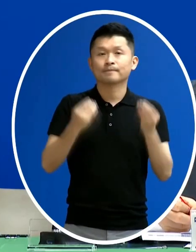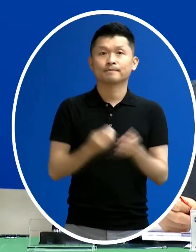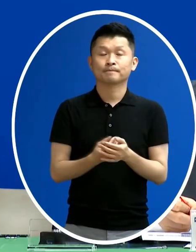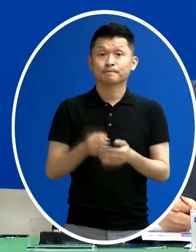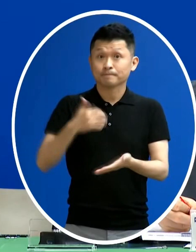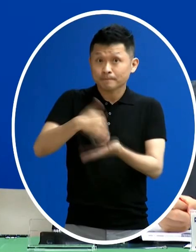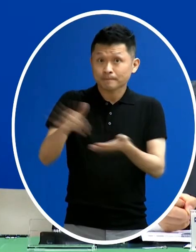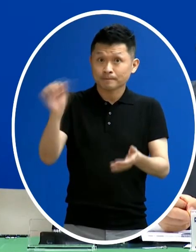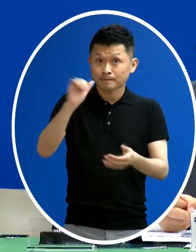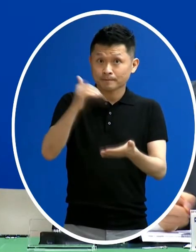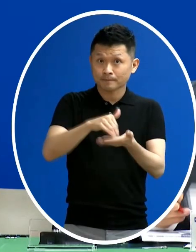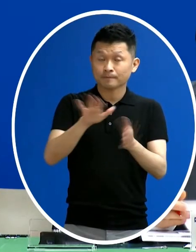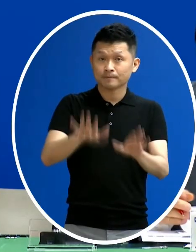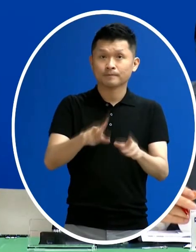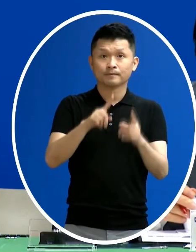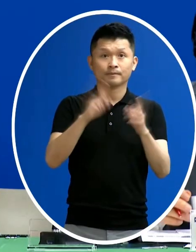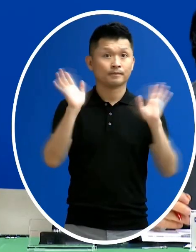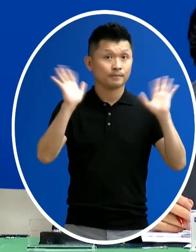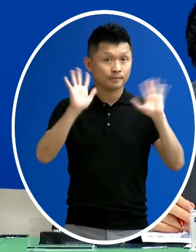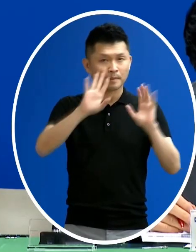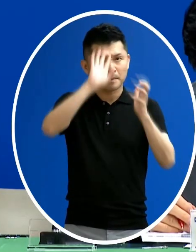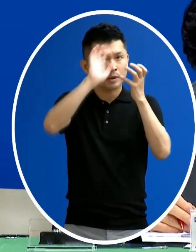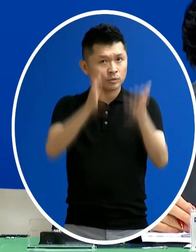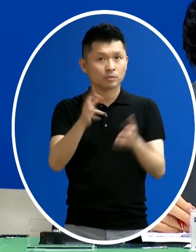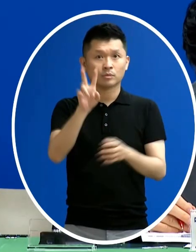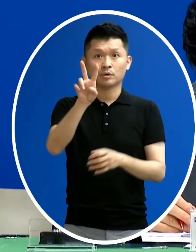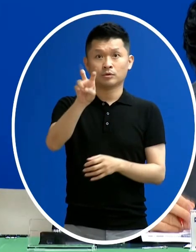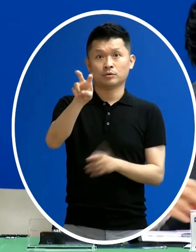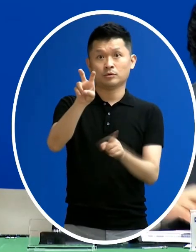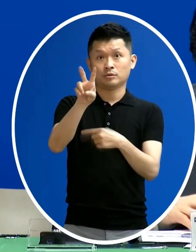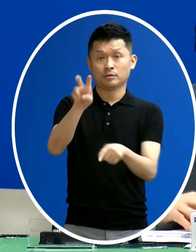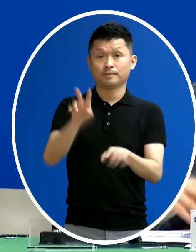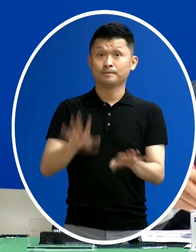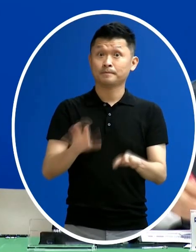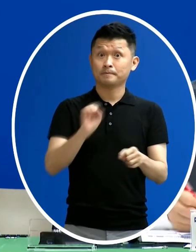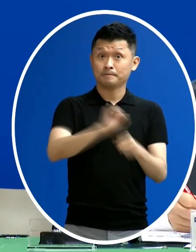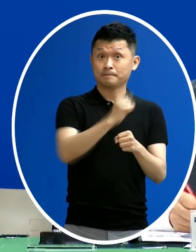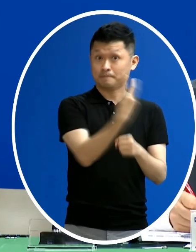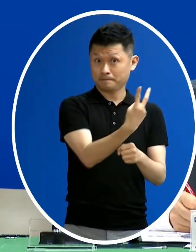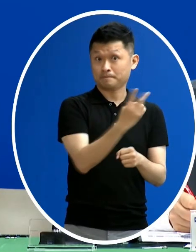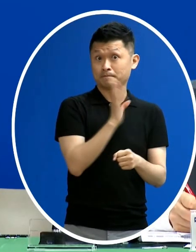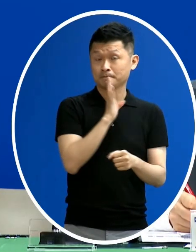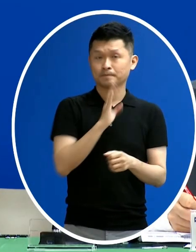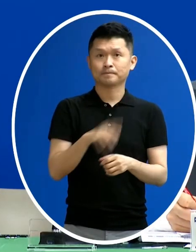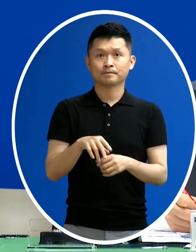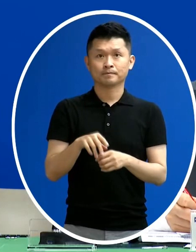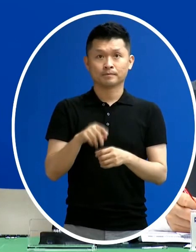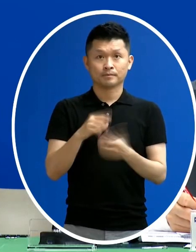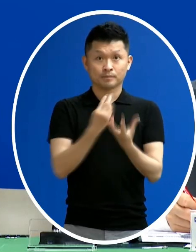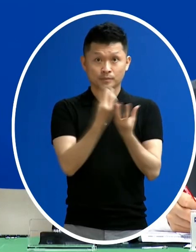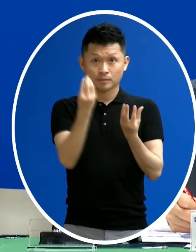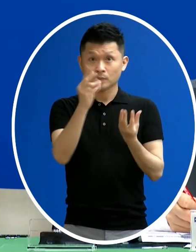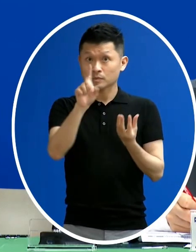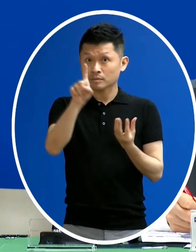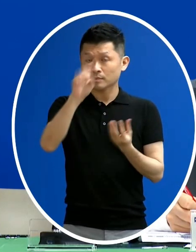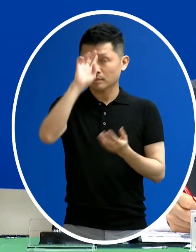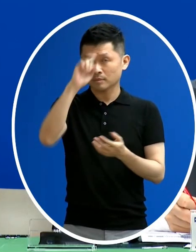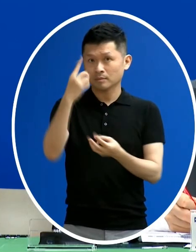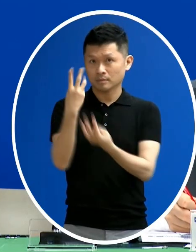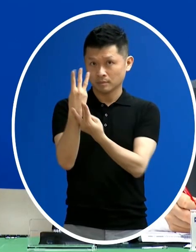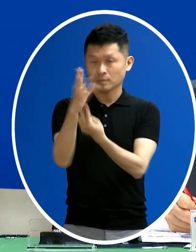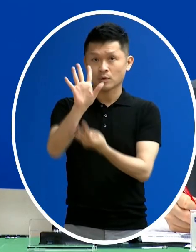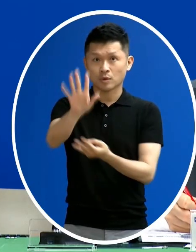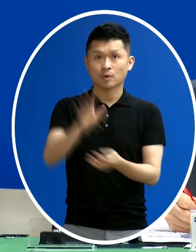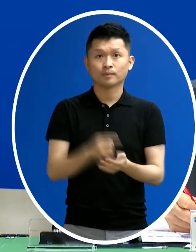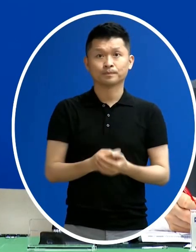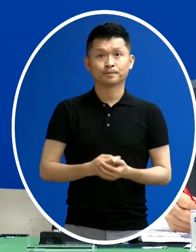積到現在總共有22位這個兒童的重症個案 經驗是形成2位 那其中11位是腦炎的個案 那這腦